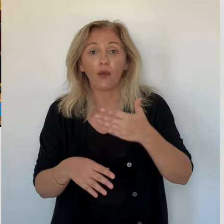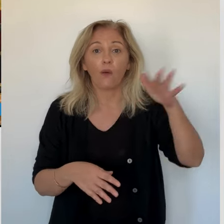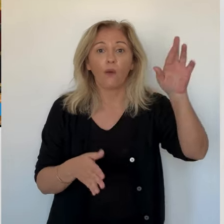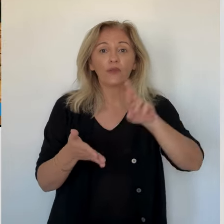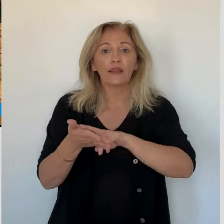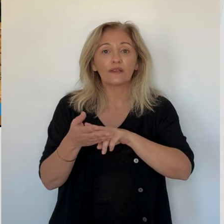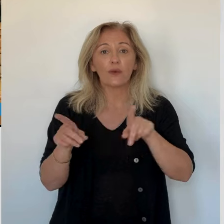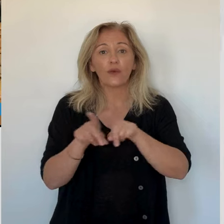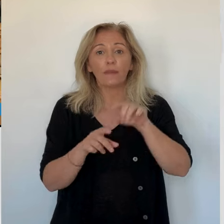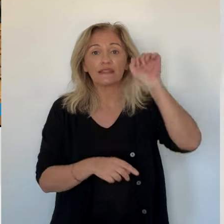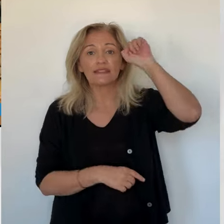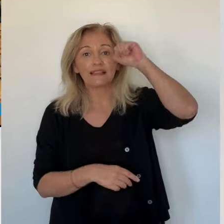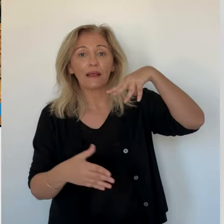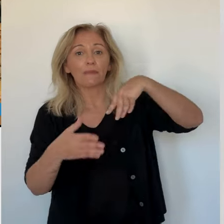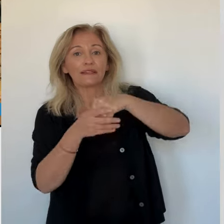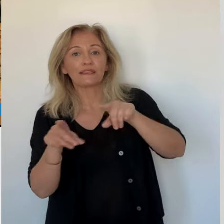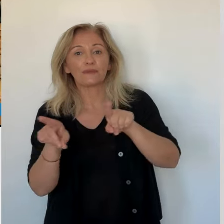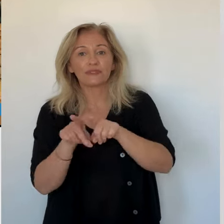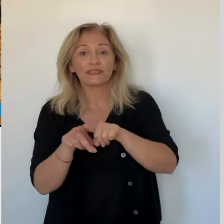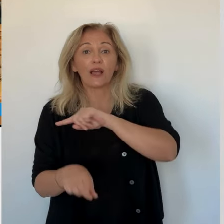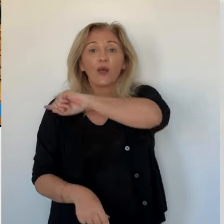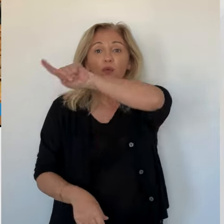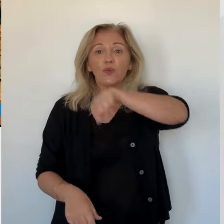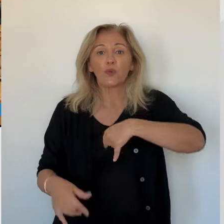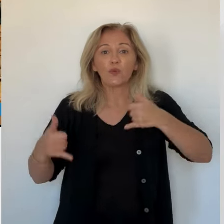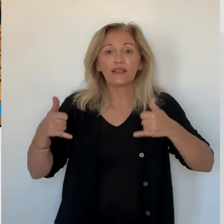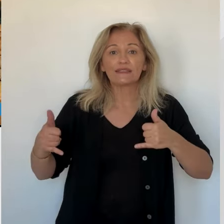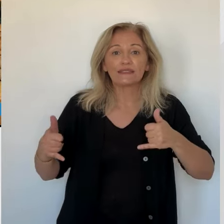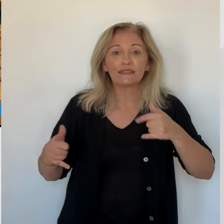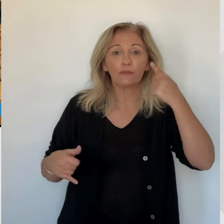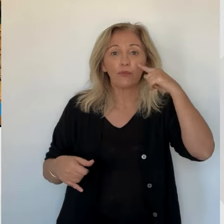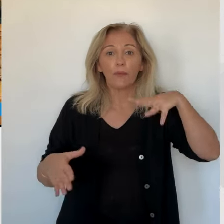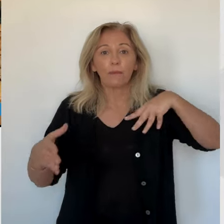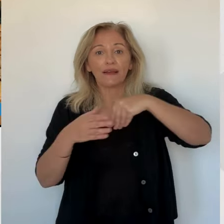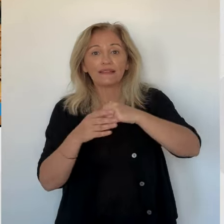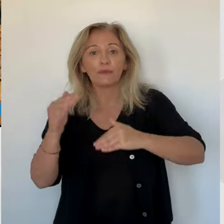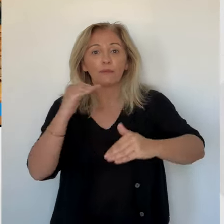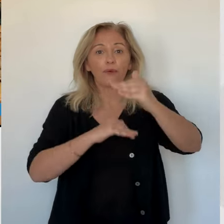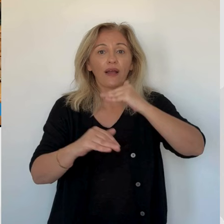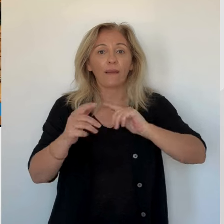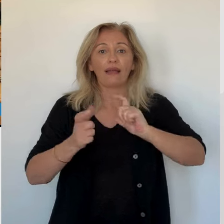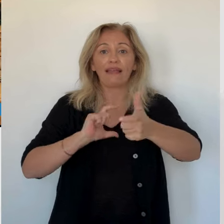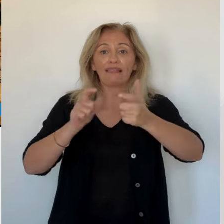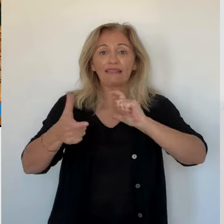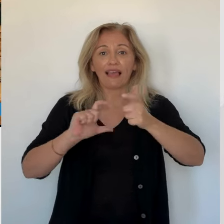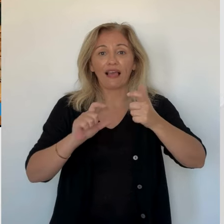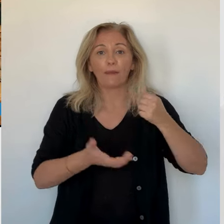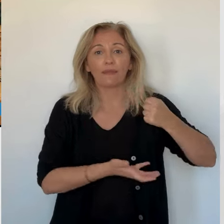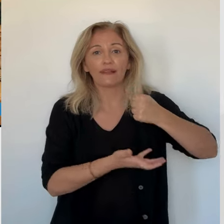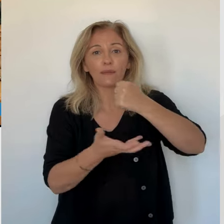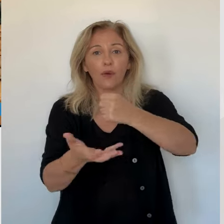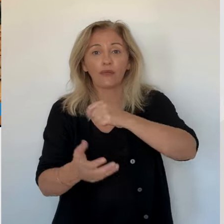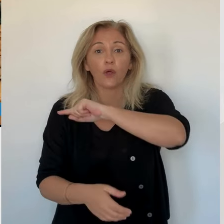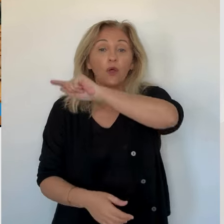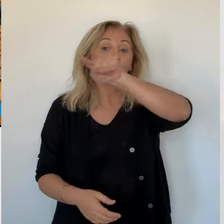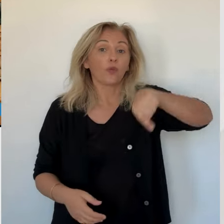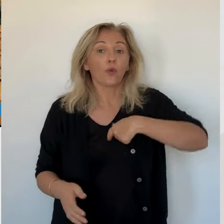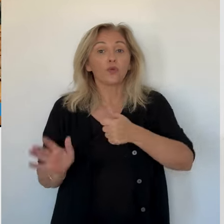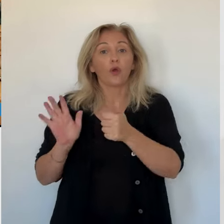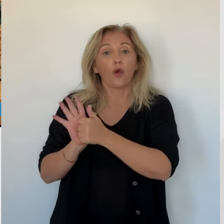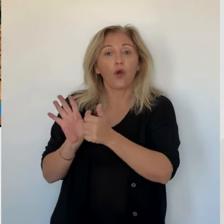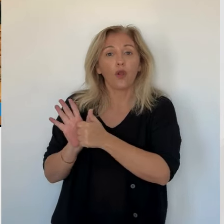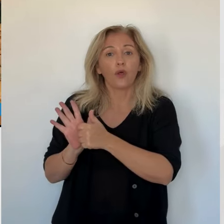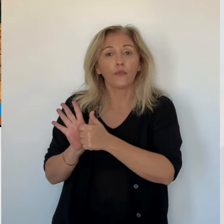Nous sommes ici car nous participons à l'interreg patrimonial. Nous apportons notre contribution en ce qui concerne la recherche